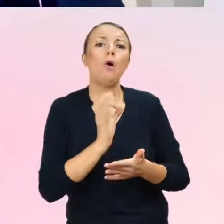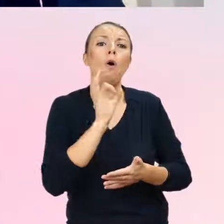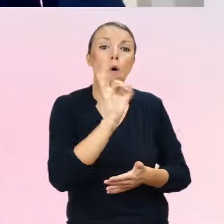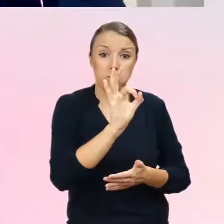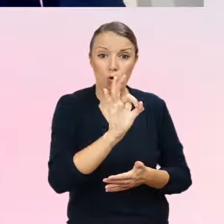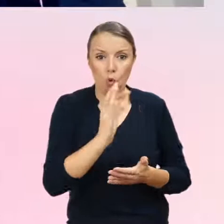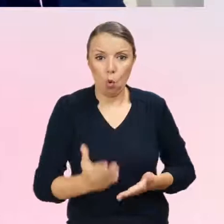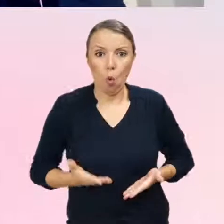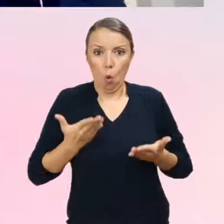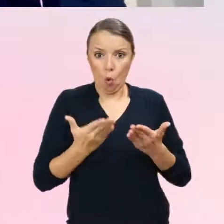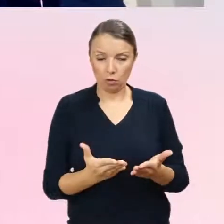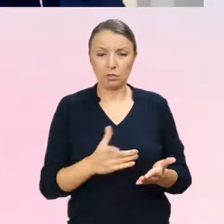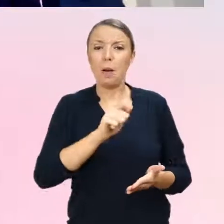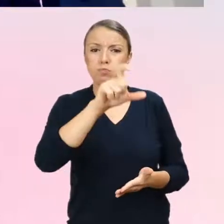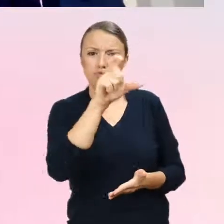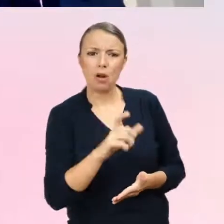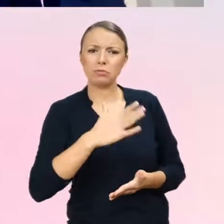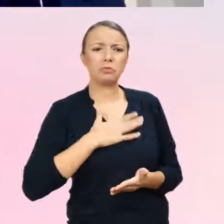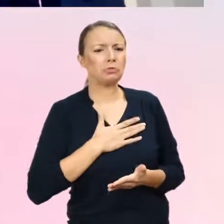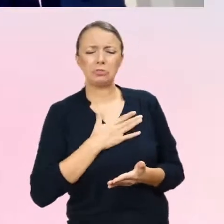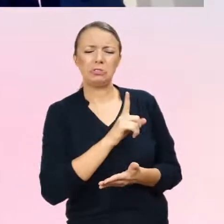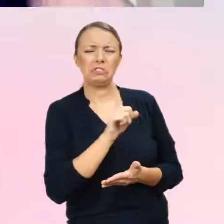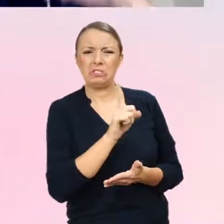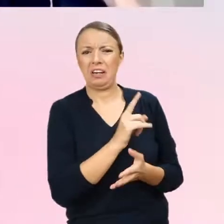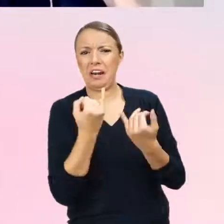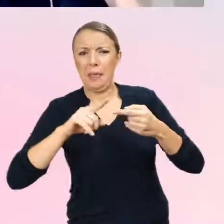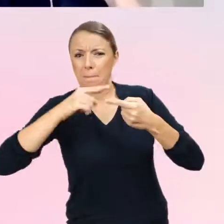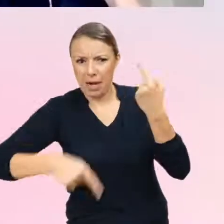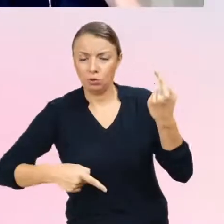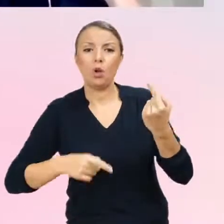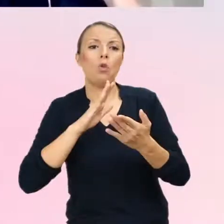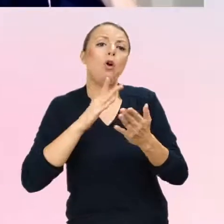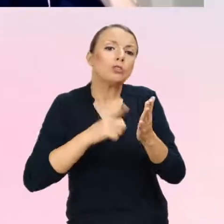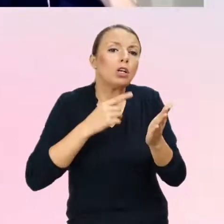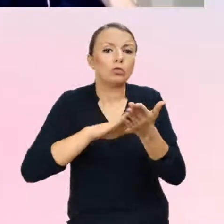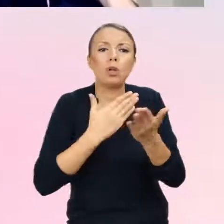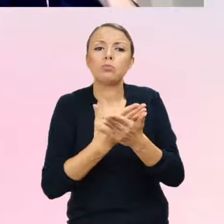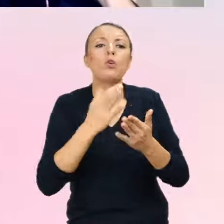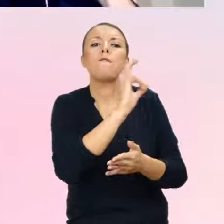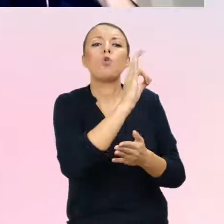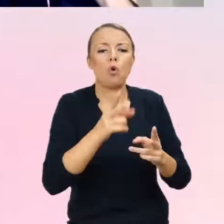biologiczna często nie utrzymuje się do okresu dojrzewania. Ale skąd to się bierze?